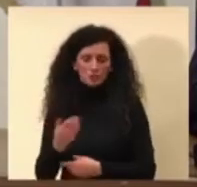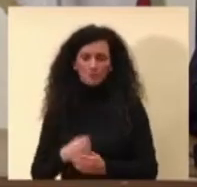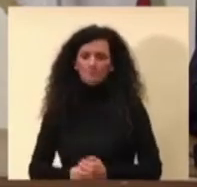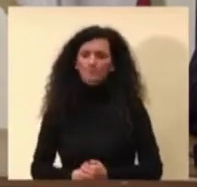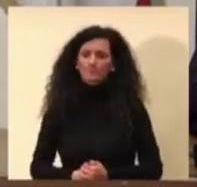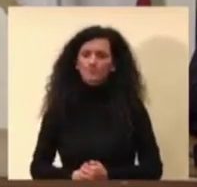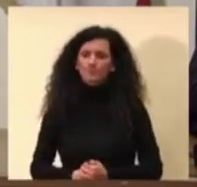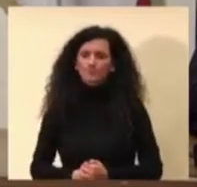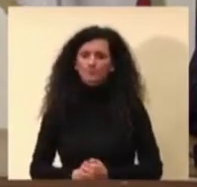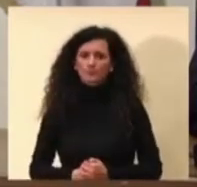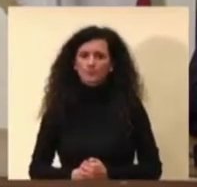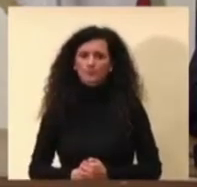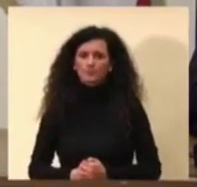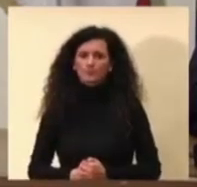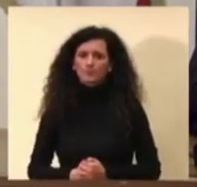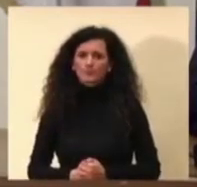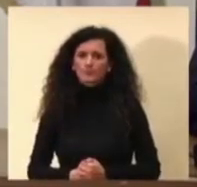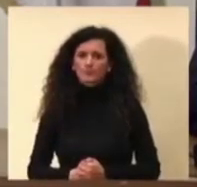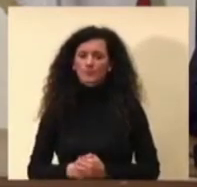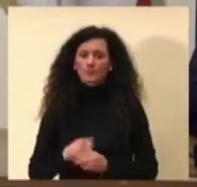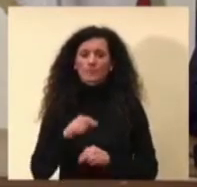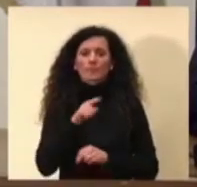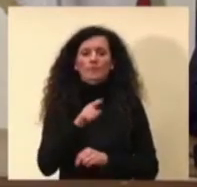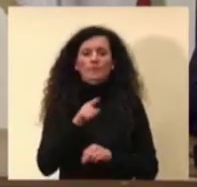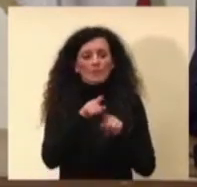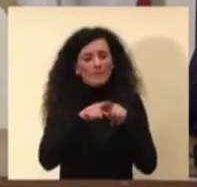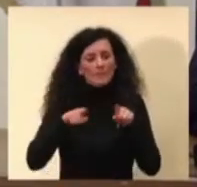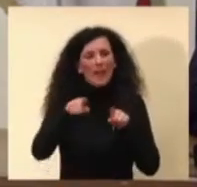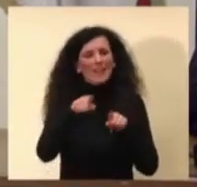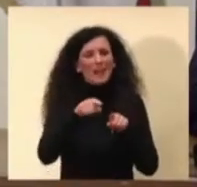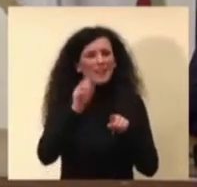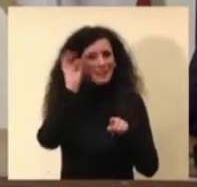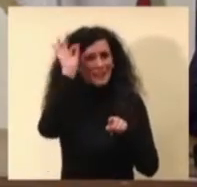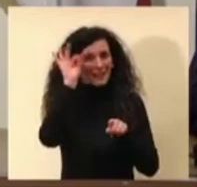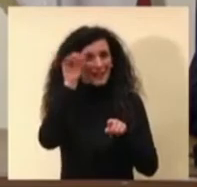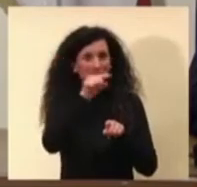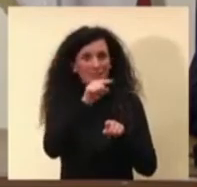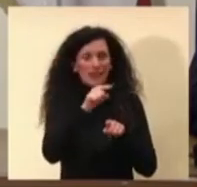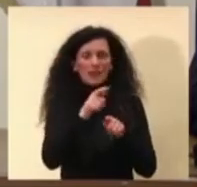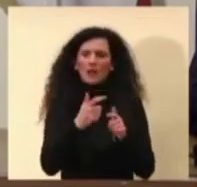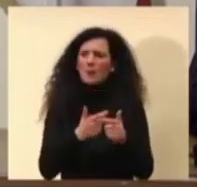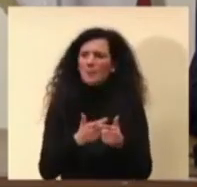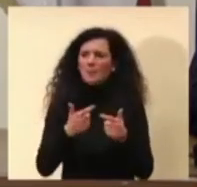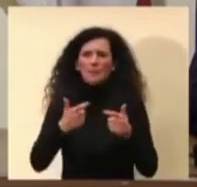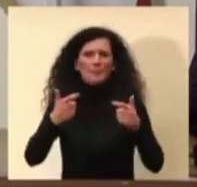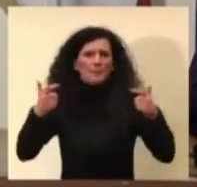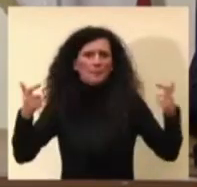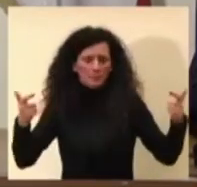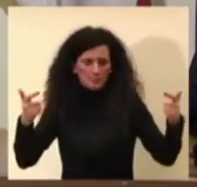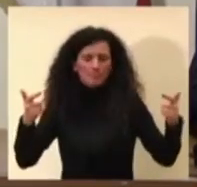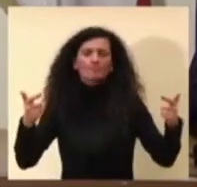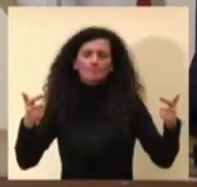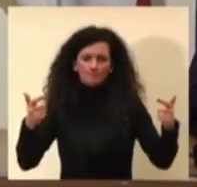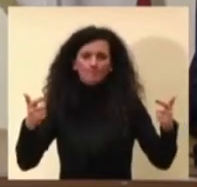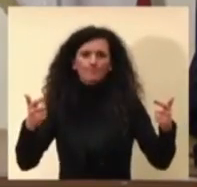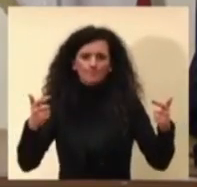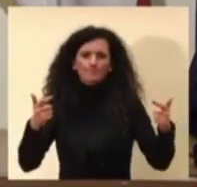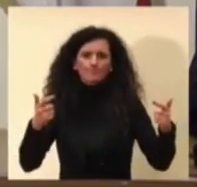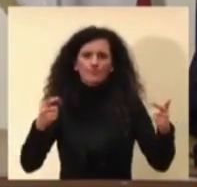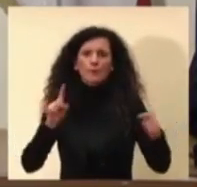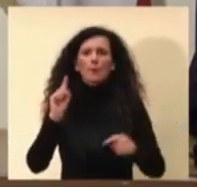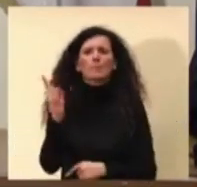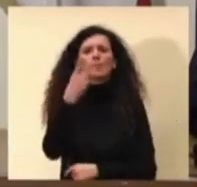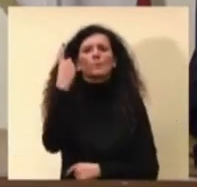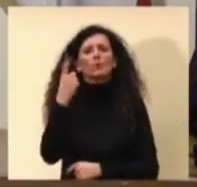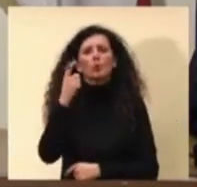per quanto riguarda la variante UK, che è molto diffusa, soprattutto in alcune zone della costa